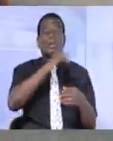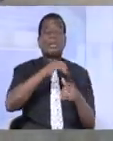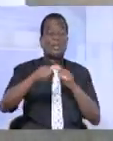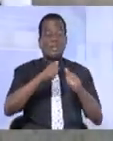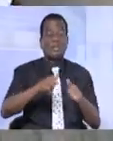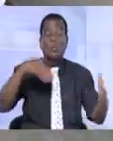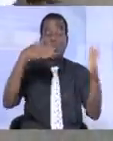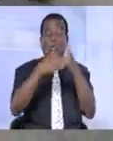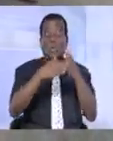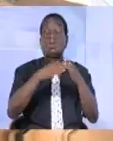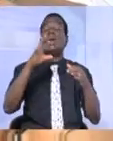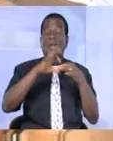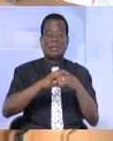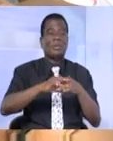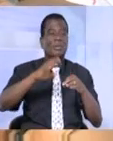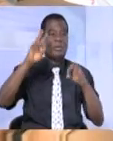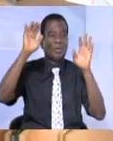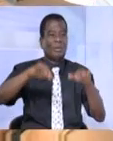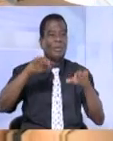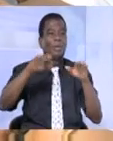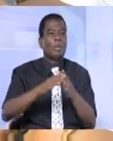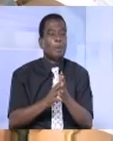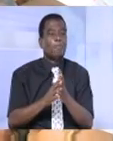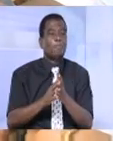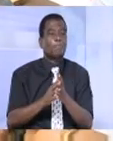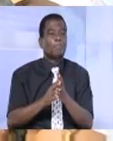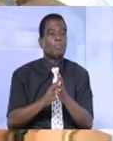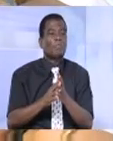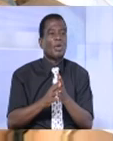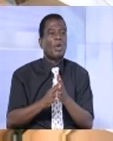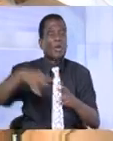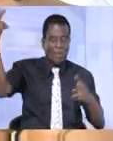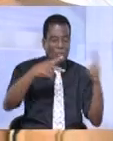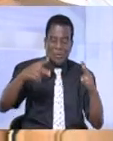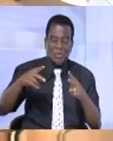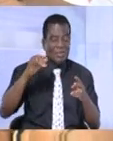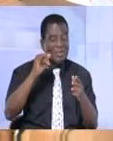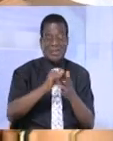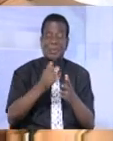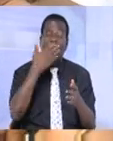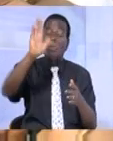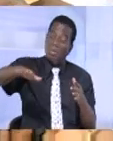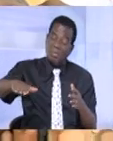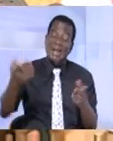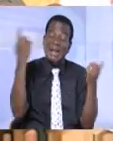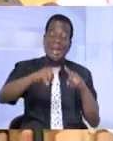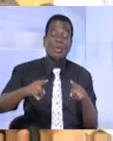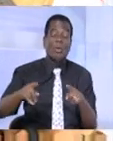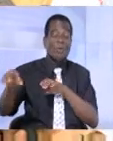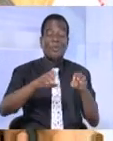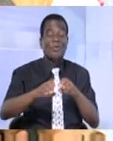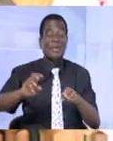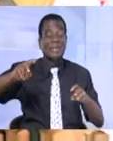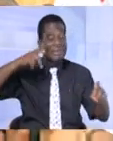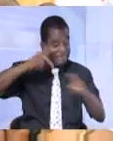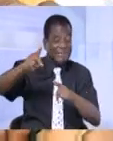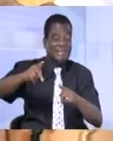contraires aux préceptes de l'islam. N'importe qui peut dire Allahu Akbar. Un terroriste est un terroriste. Quand on commet le crime, on le commet parce qu